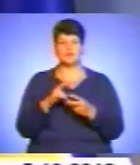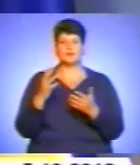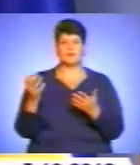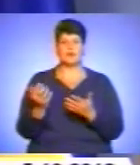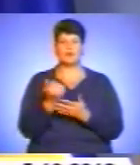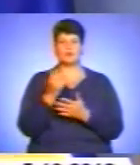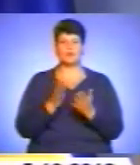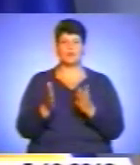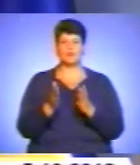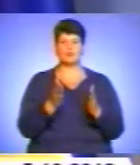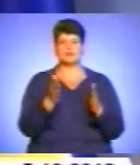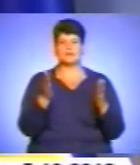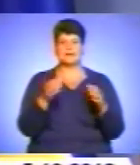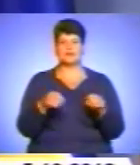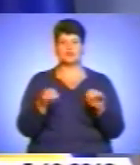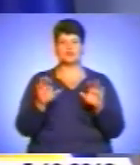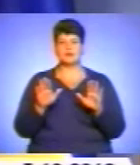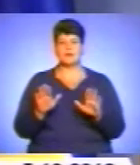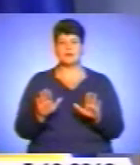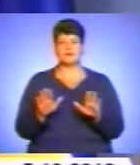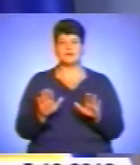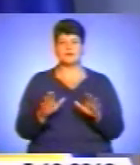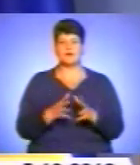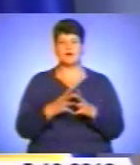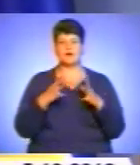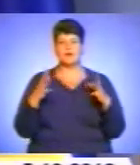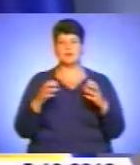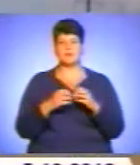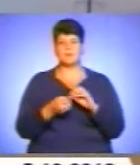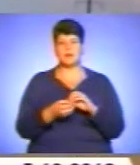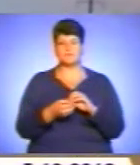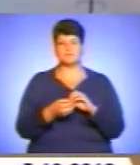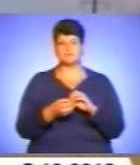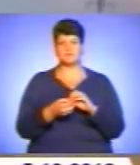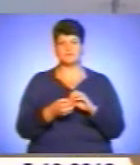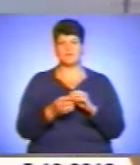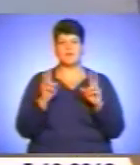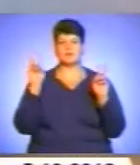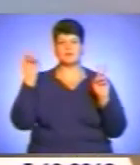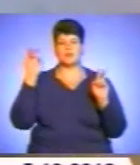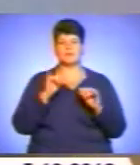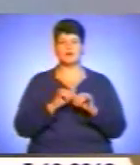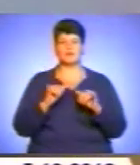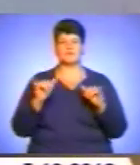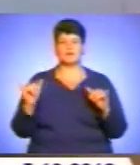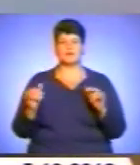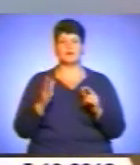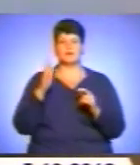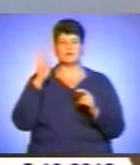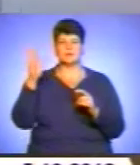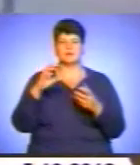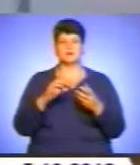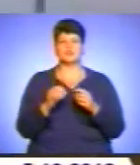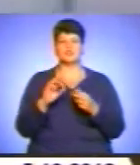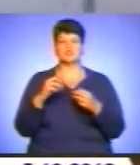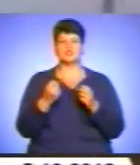піти рішення великі проблеми. Тема розвитку альтернативних джерел енергії, як ніколи,